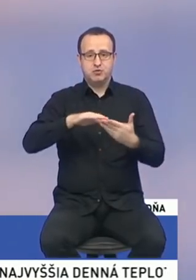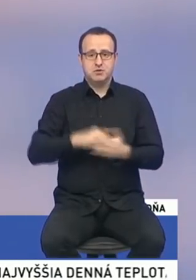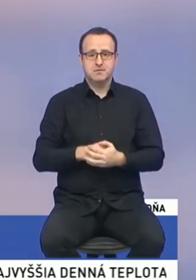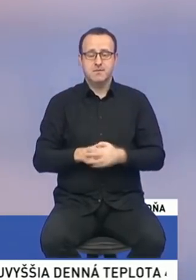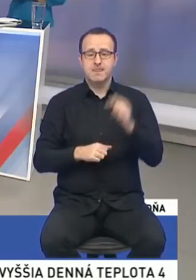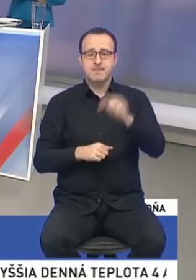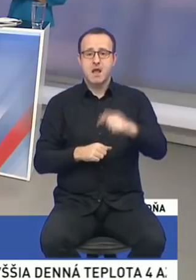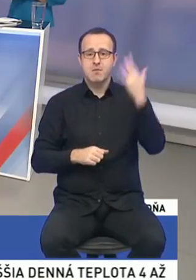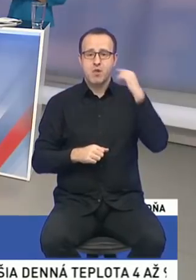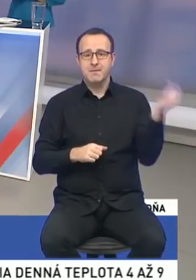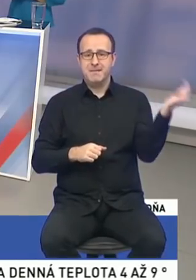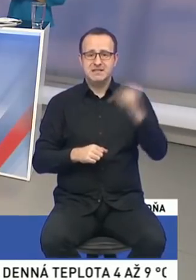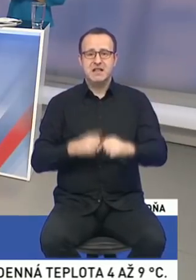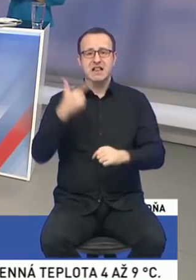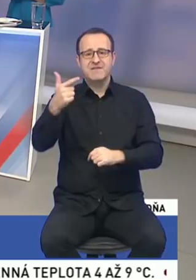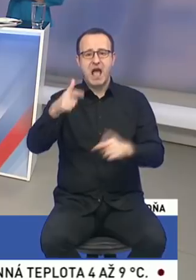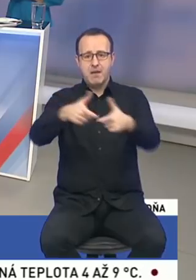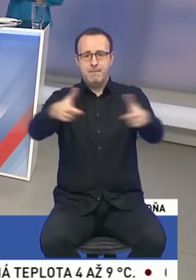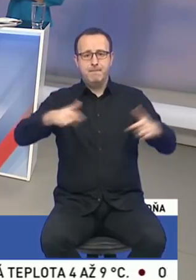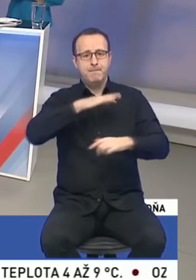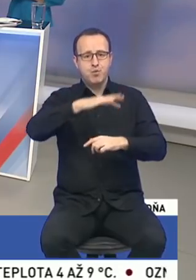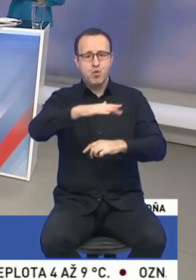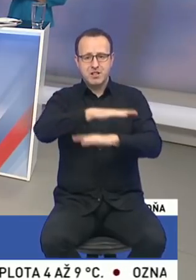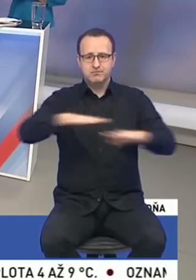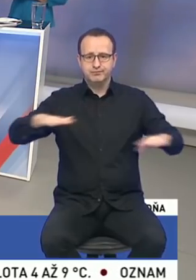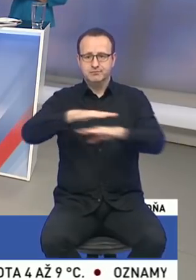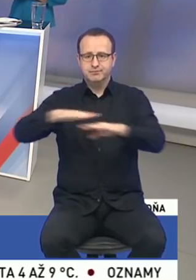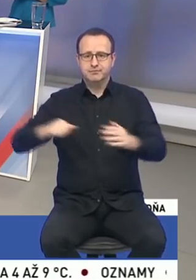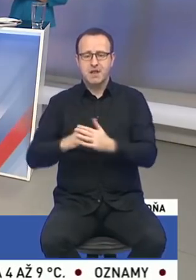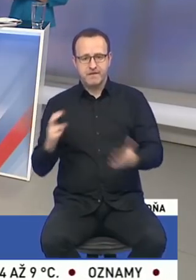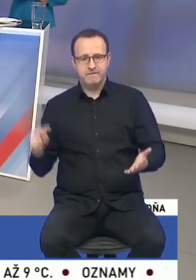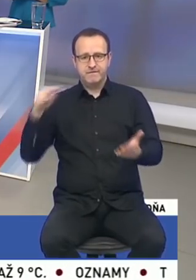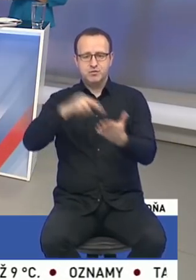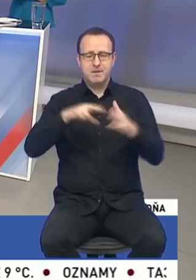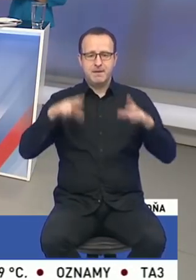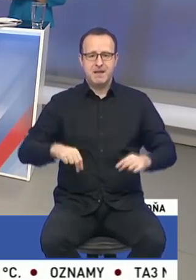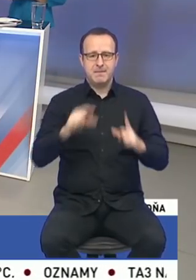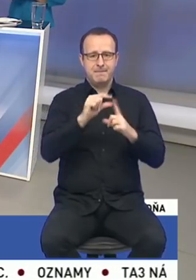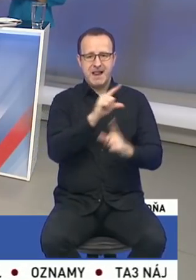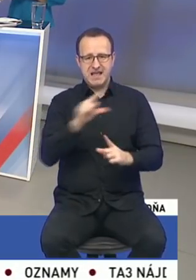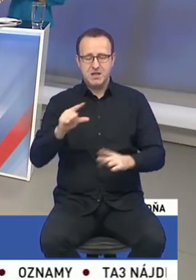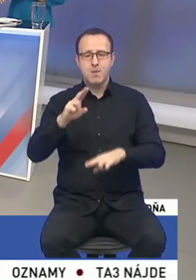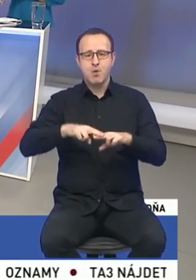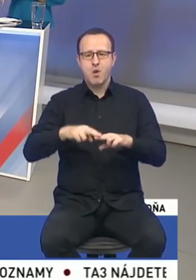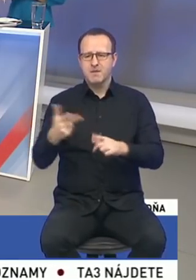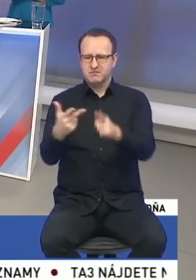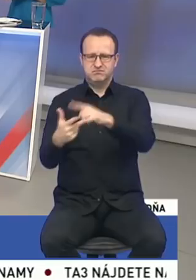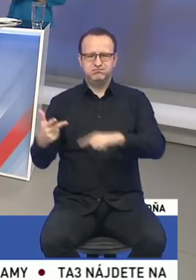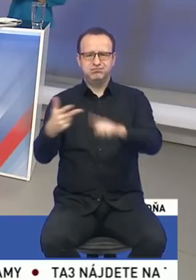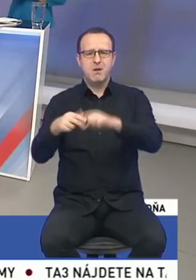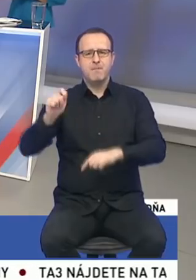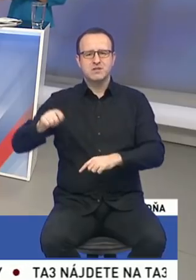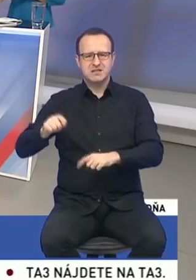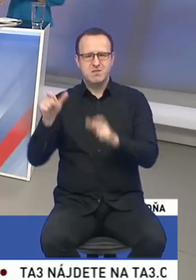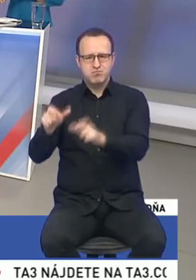prinesené dva ďalšie rečnícke pulty, aj v plene vystúpil s prejavom priamo premiér Peter Pellegrini, potom títo poslanci teda odišli. Pani